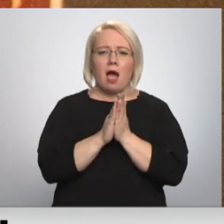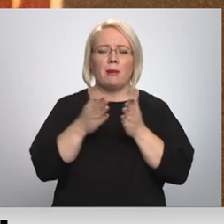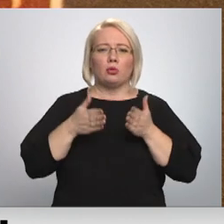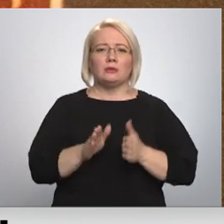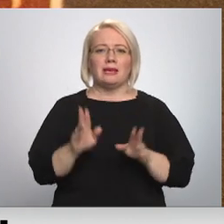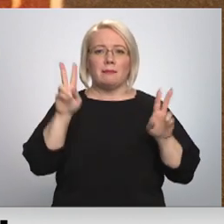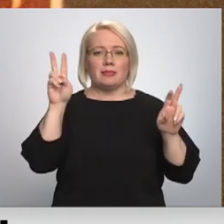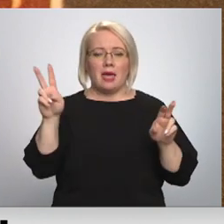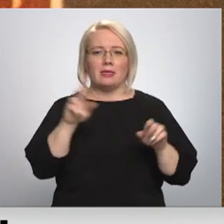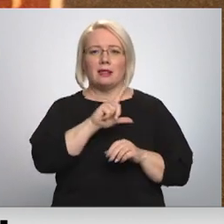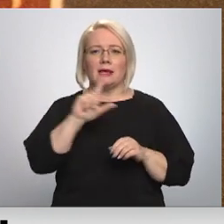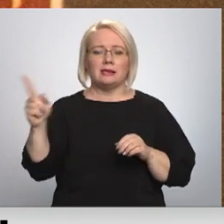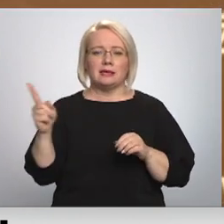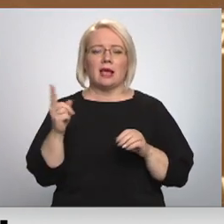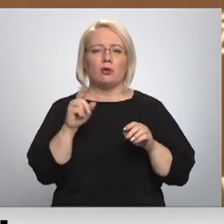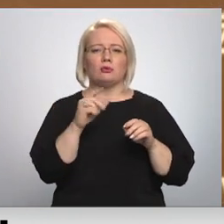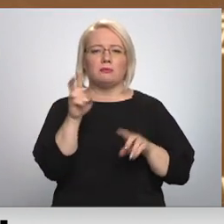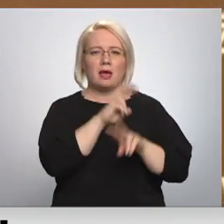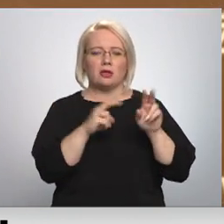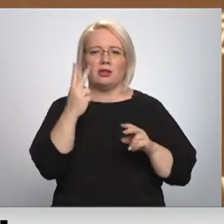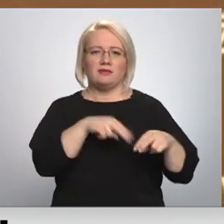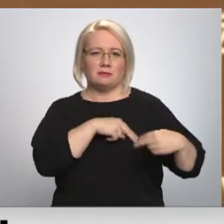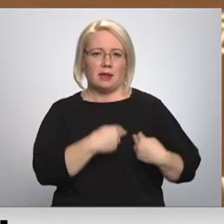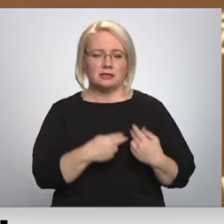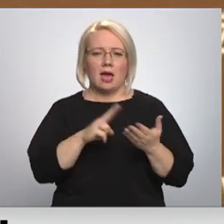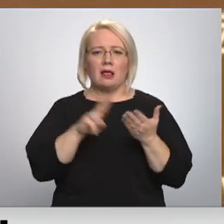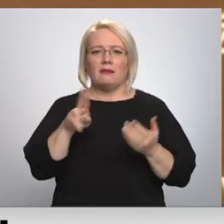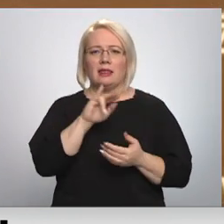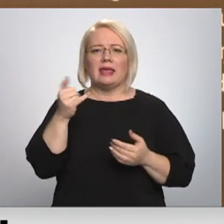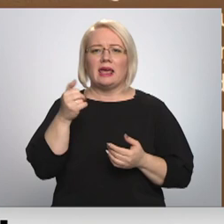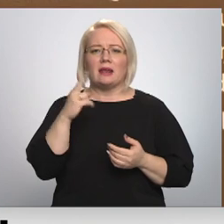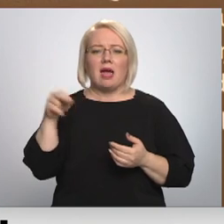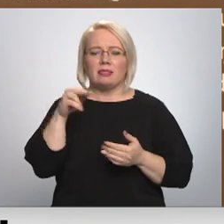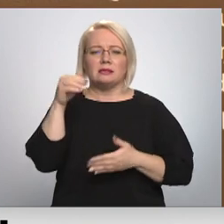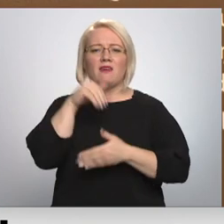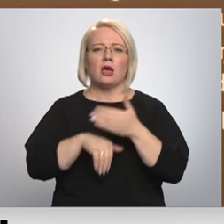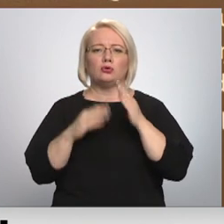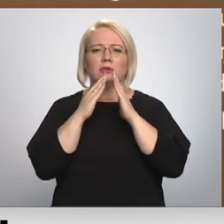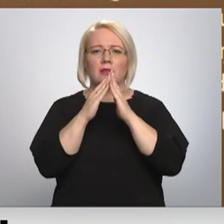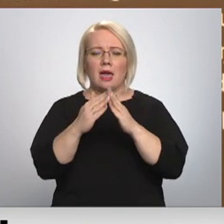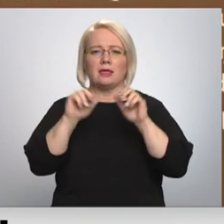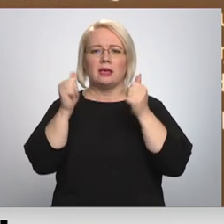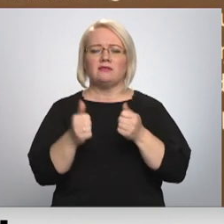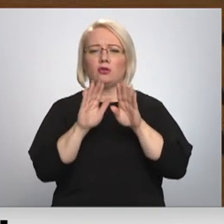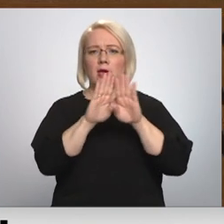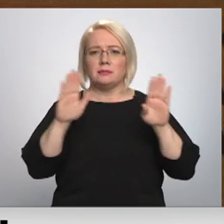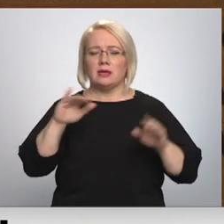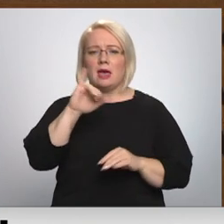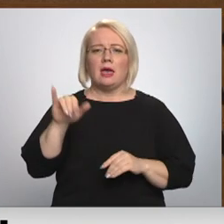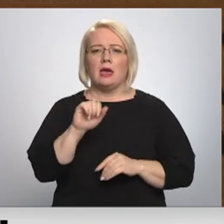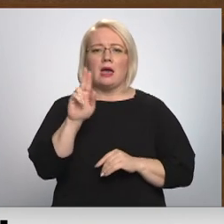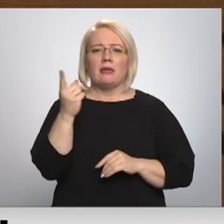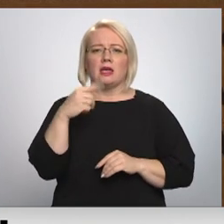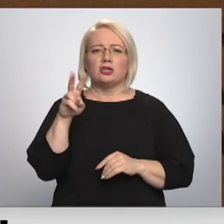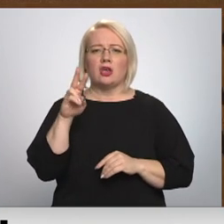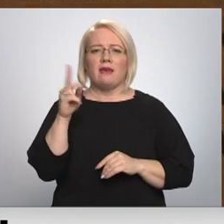līdzekļus piesaistījušas divas biedrības. Tas ļāvis nīgrānis vēstures klētī izveidot arī jaunu ekspozīciju – Jākaps Janševskis –